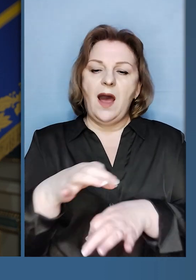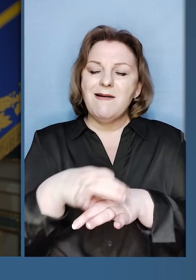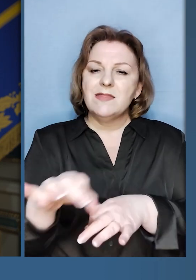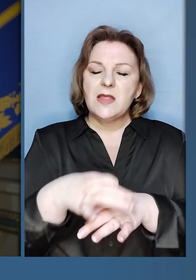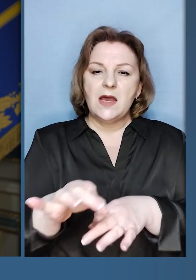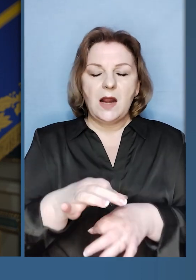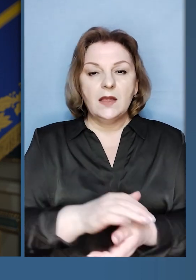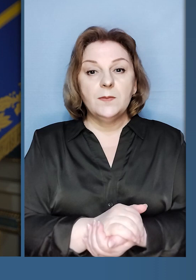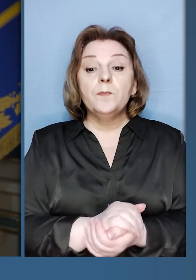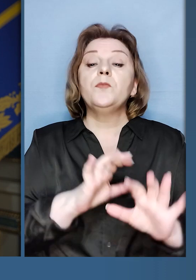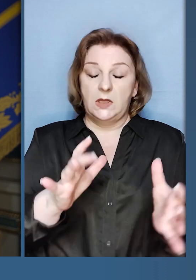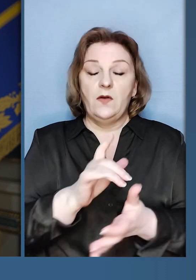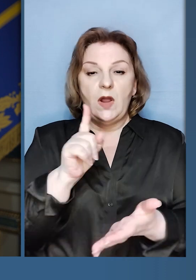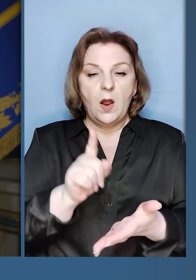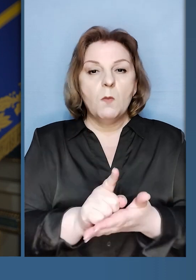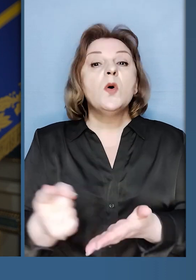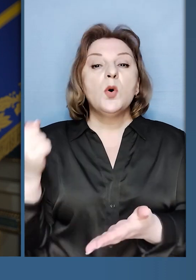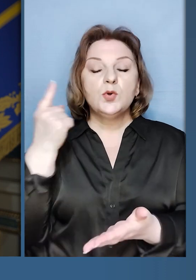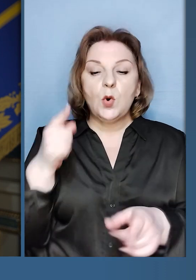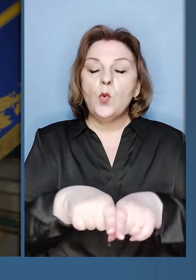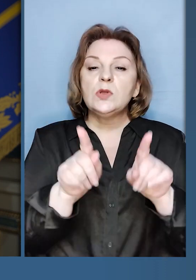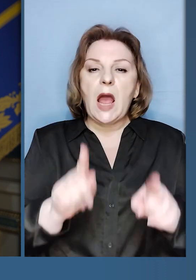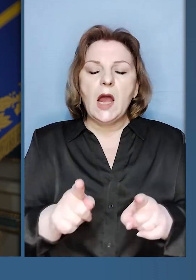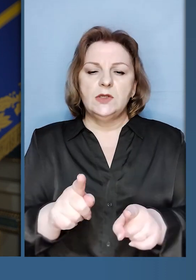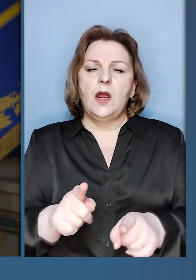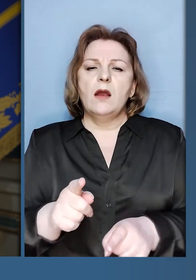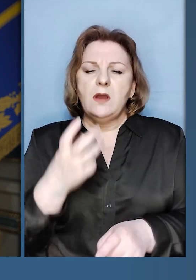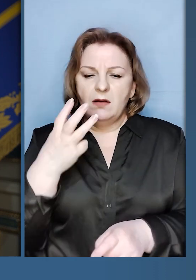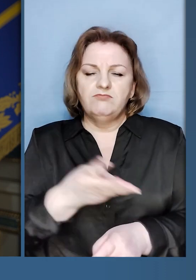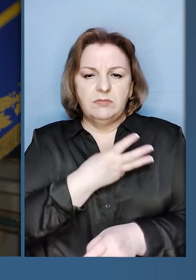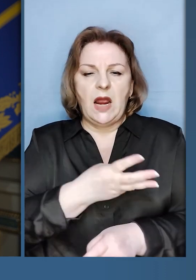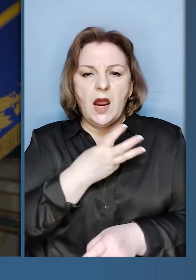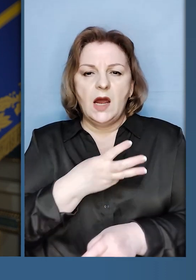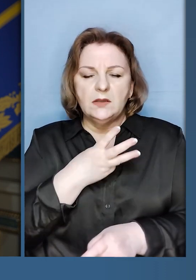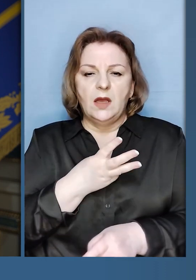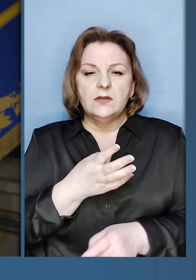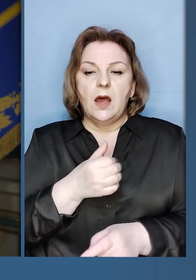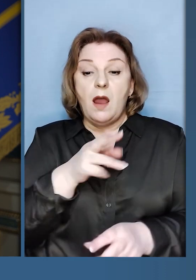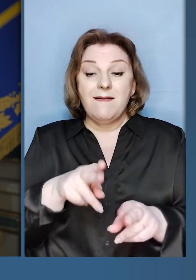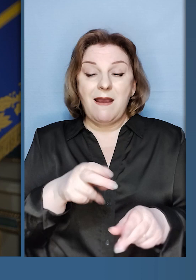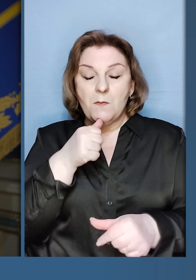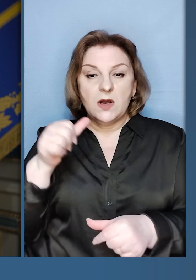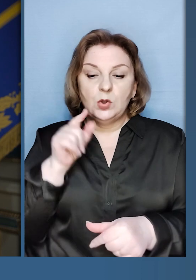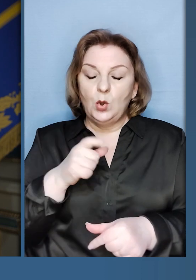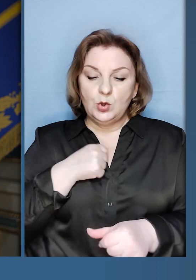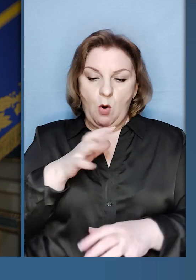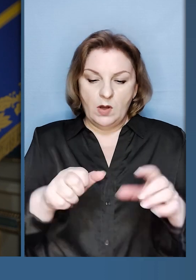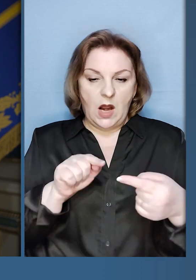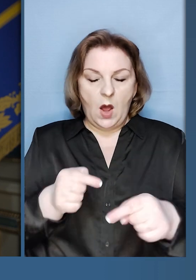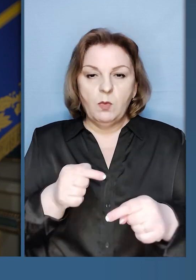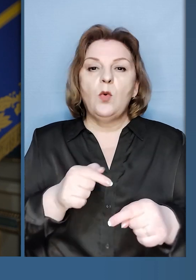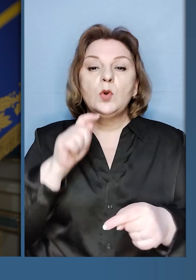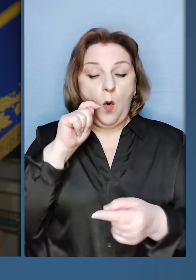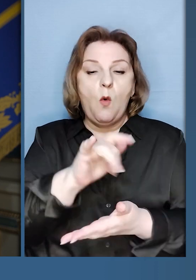російська тиранія. Світ має чути так само інтенсивно, як і минулого року, що агресія